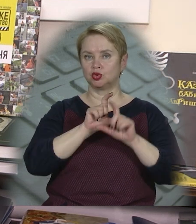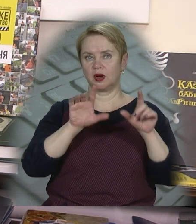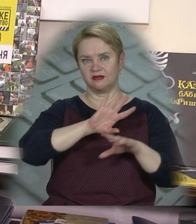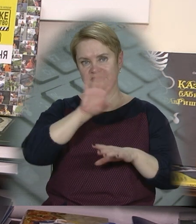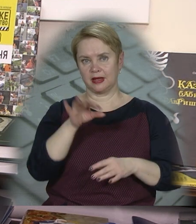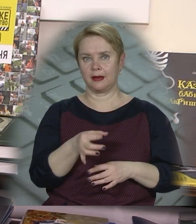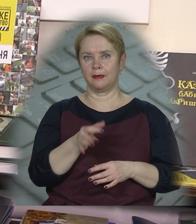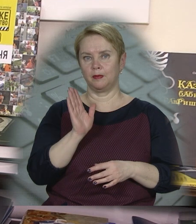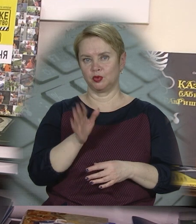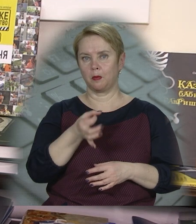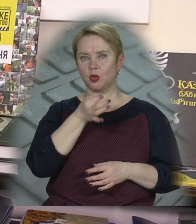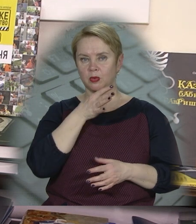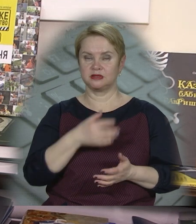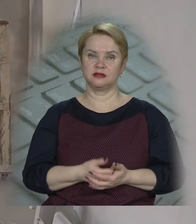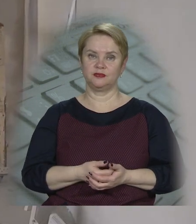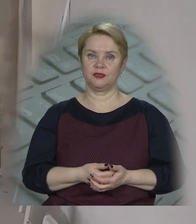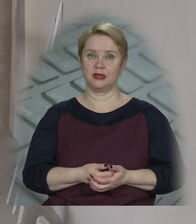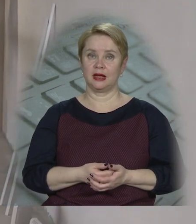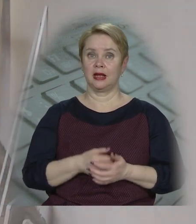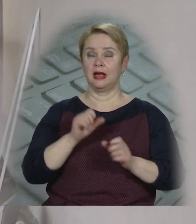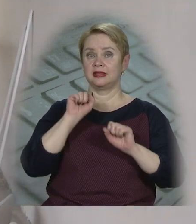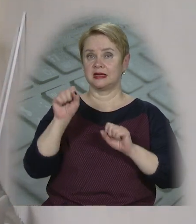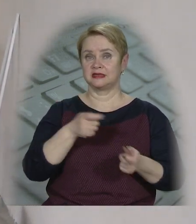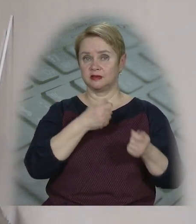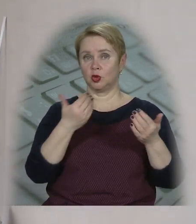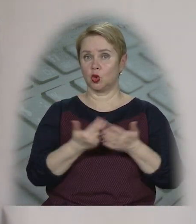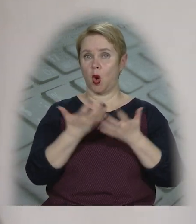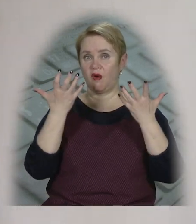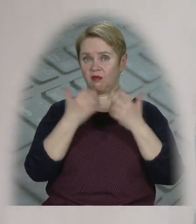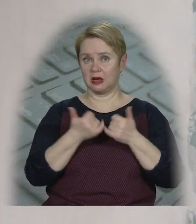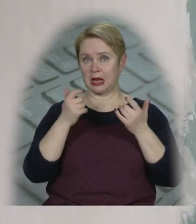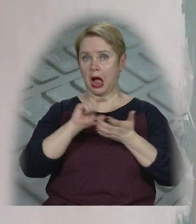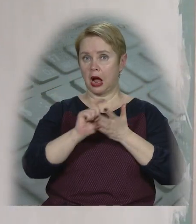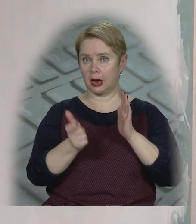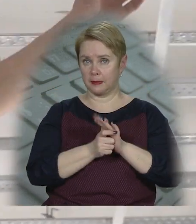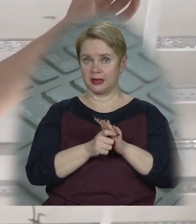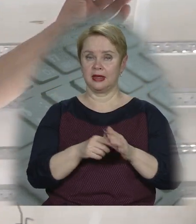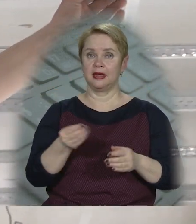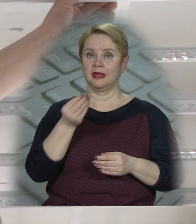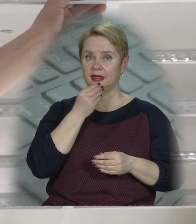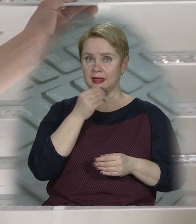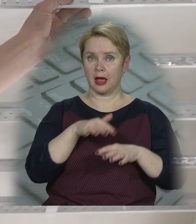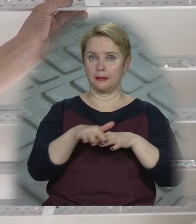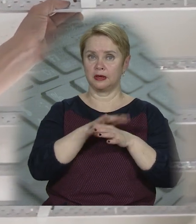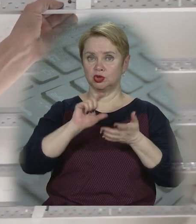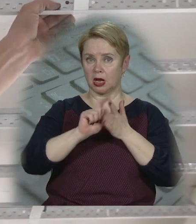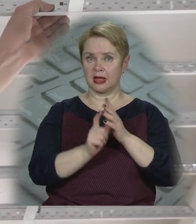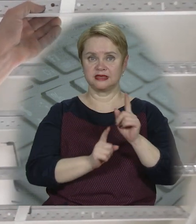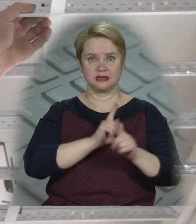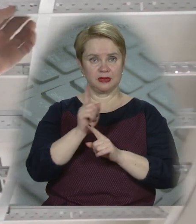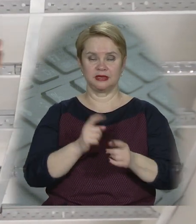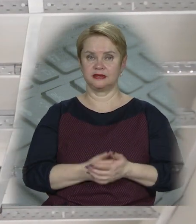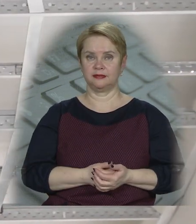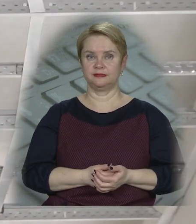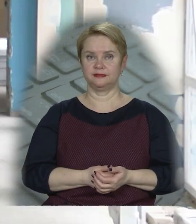що школярам все це буде подобатись. На склад вже завезли нове обладнання для кабінетів та їдальні. Приміщення класів